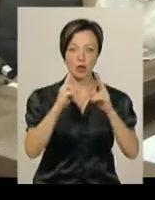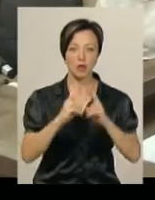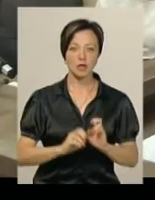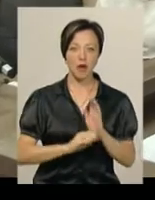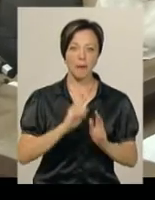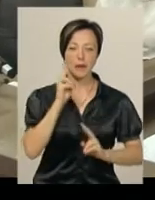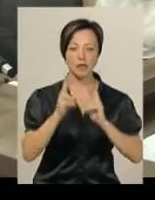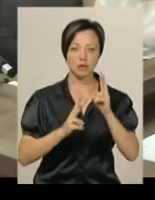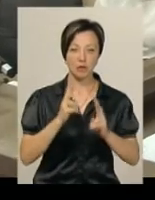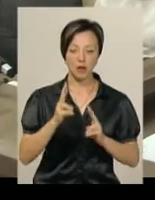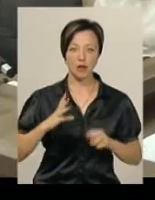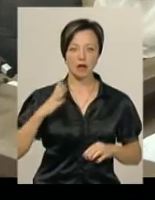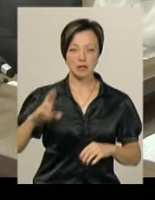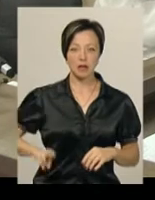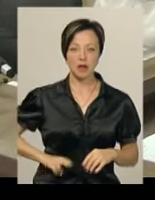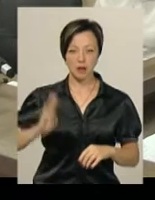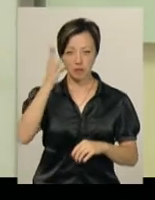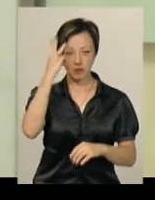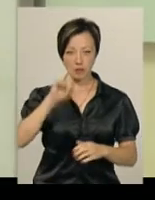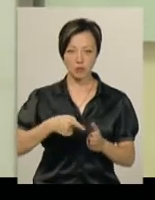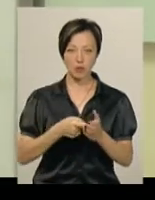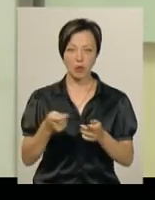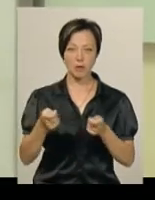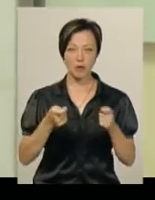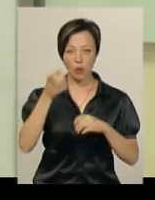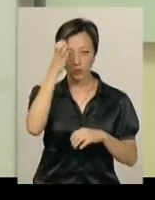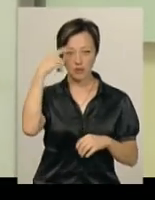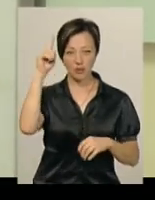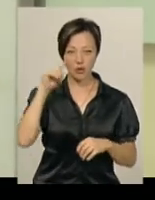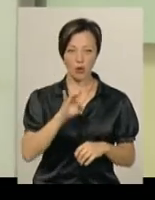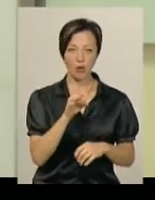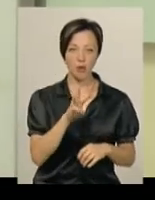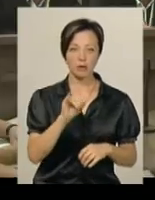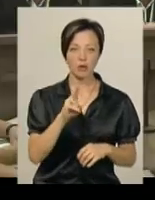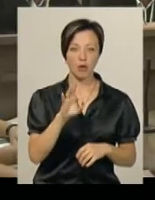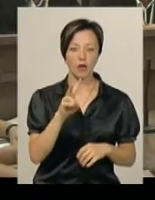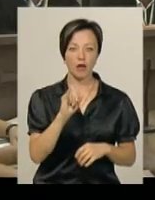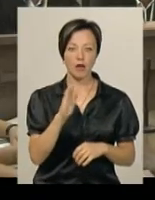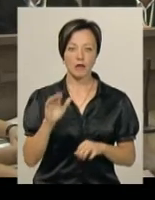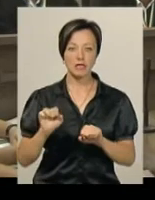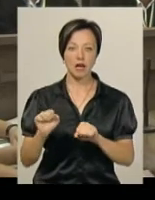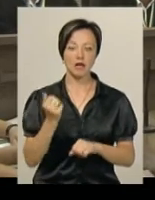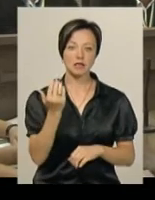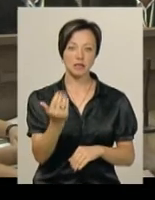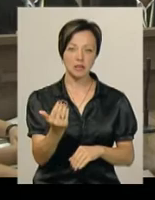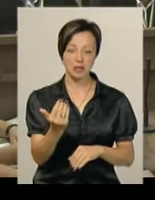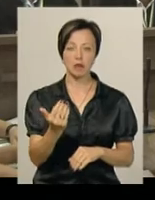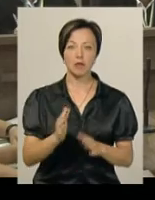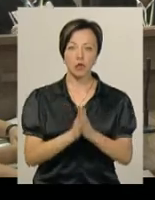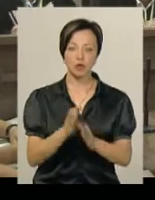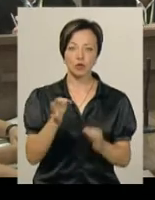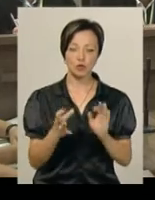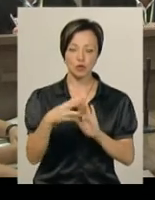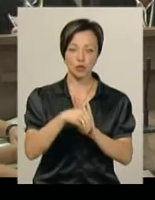апеляційної скарги екс-директора Хмельницького міського департаменту освіти та науки Романа Миколаїва. Його захисник Максим Шевчишин просить суд